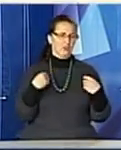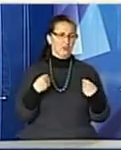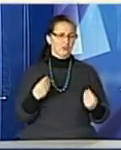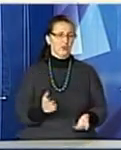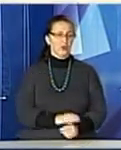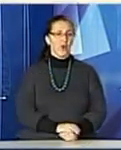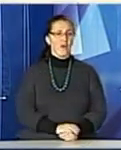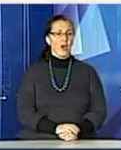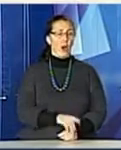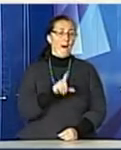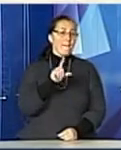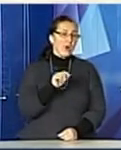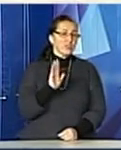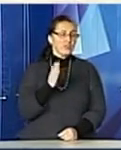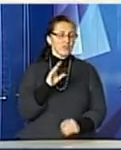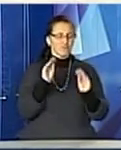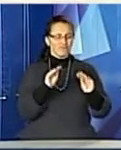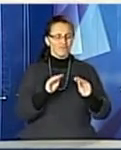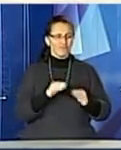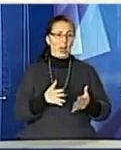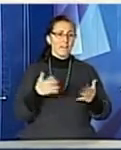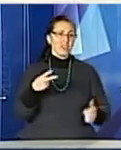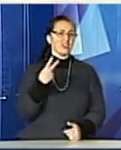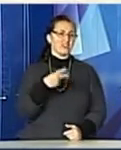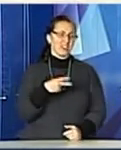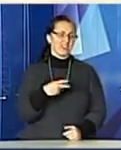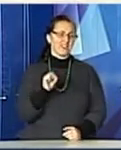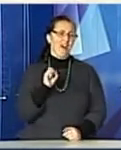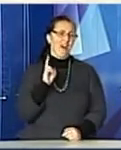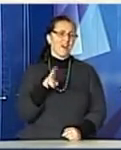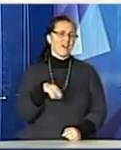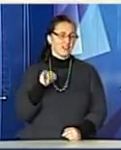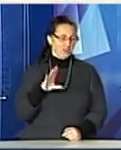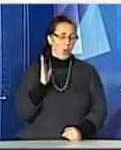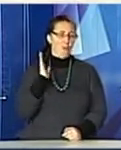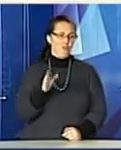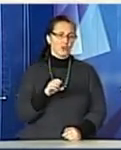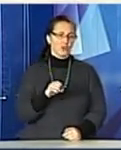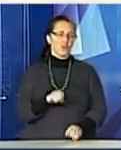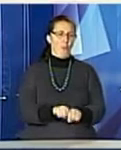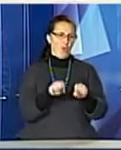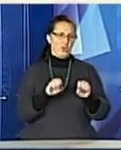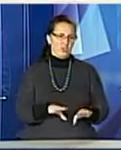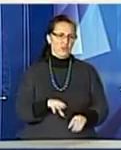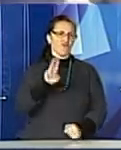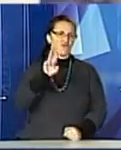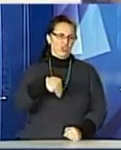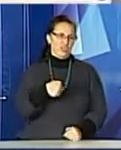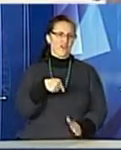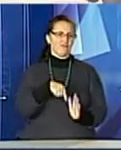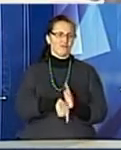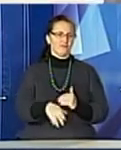второк, складено більше 20 актів, які з часом будуть розглянути і відповідно будуть винесені постанови з штрафними санкціями.